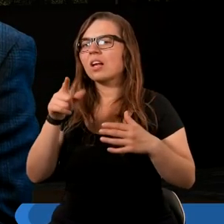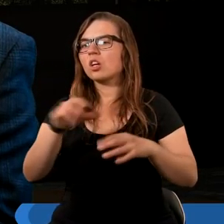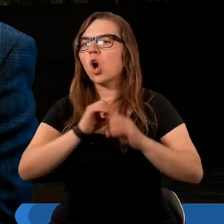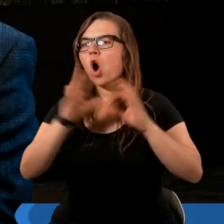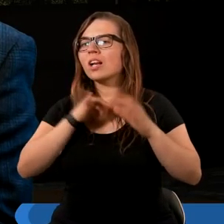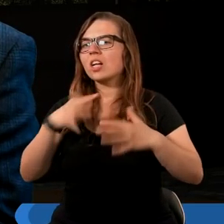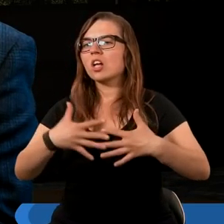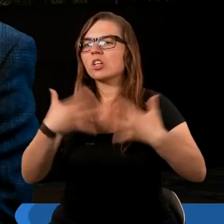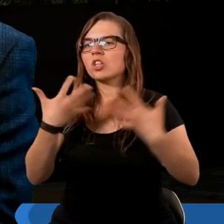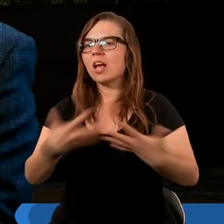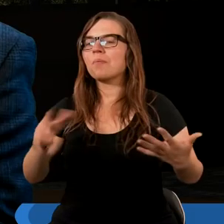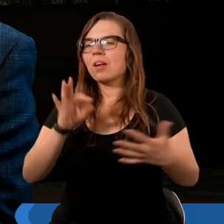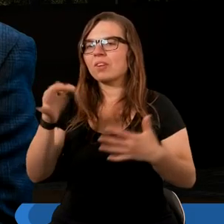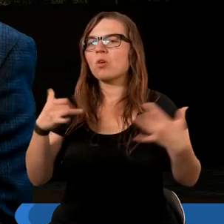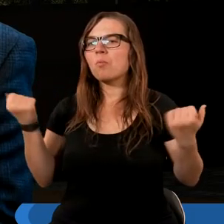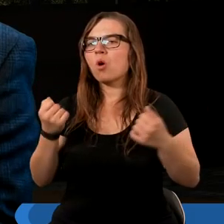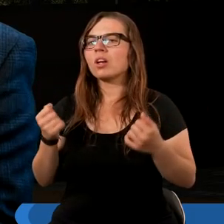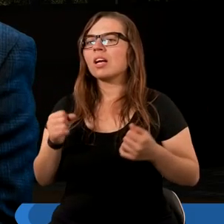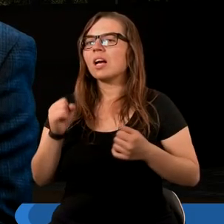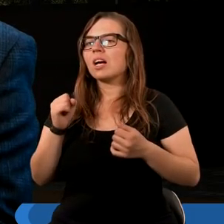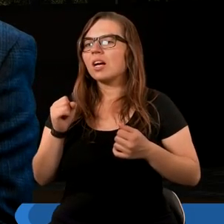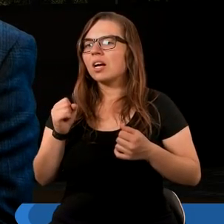rozjaśniła się ziemia od jego blasku.